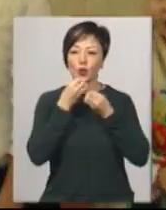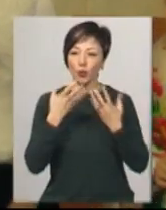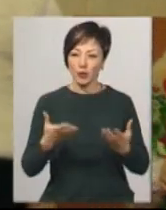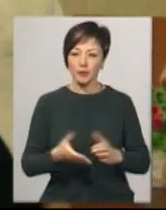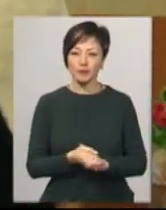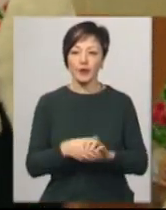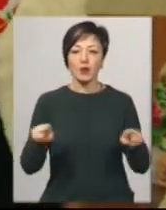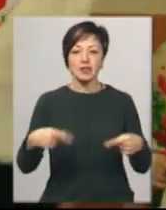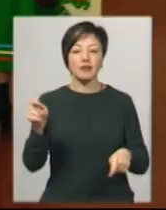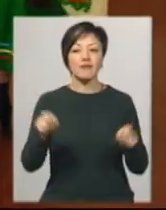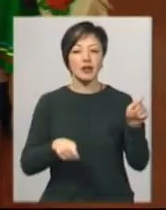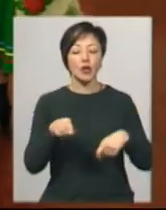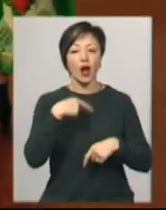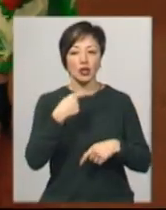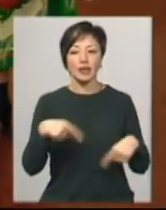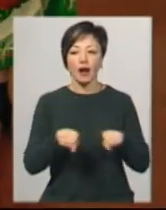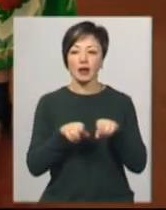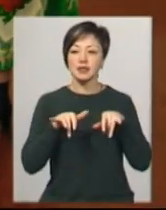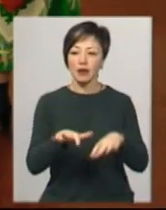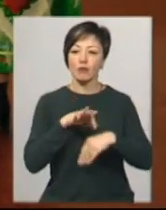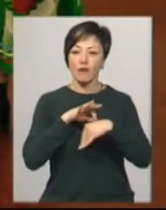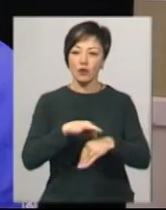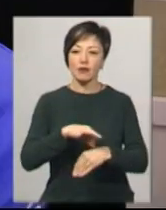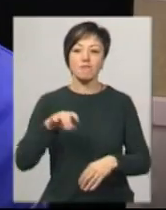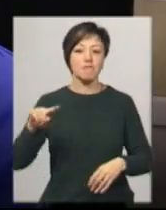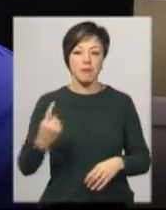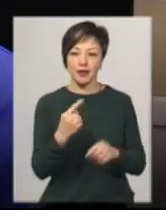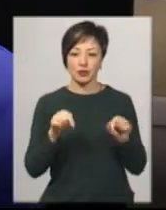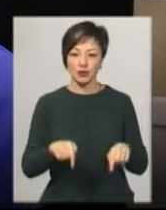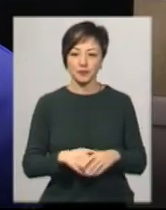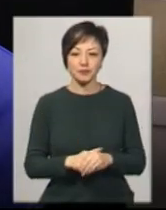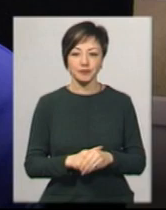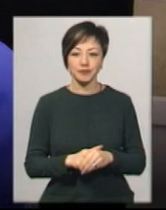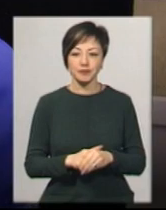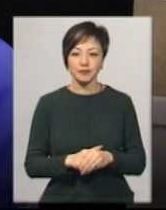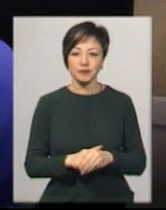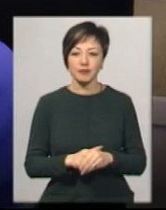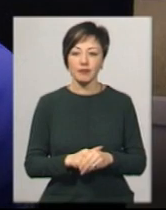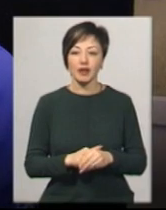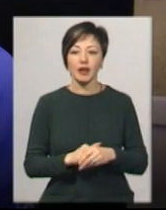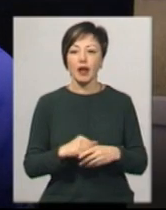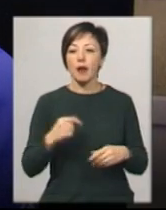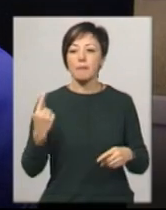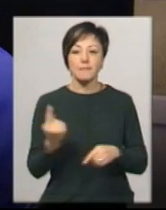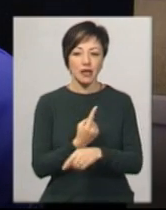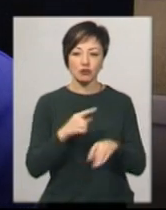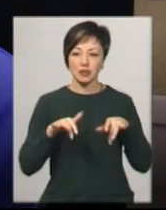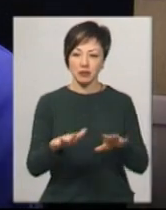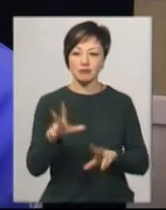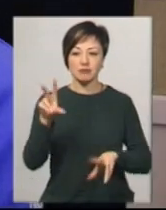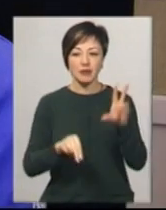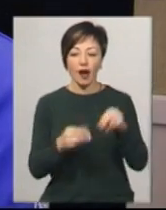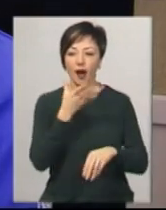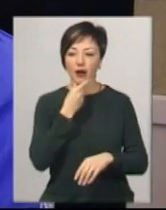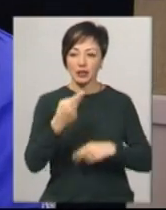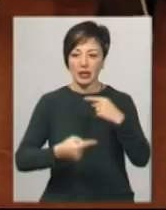Організаторка фесту Ольга Шевцова каже, такий захід проводять в центрі вперше. «Це такий перший захід, але ми дуже маємо надію, що він стане гарною